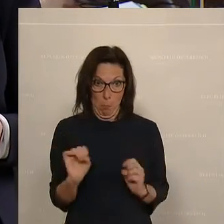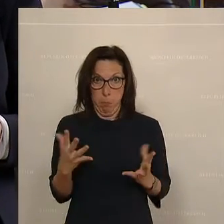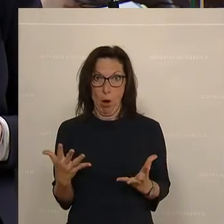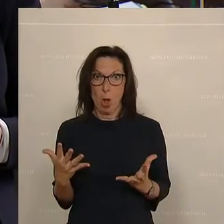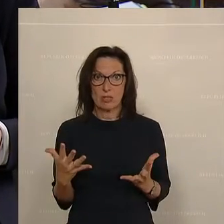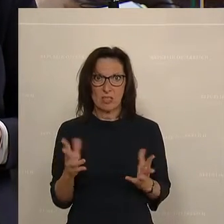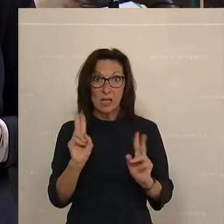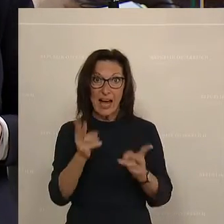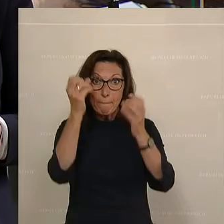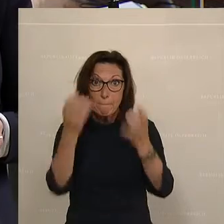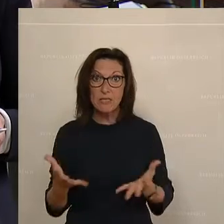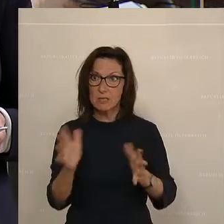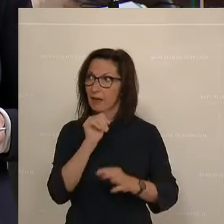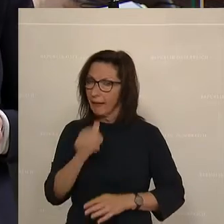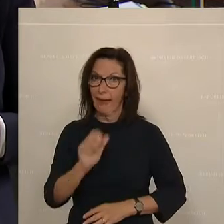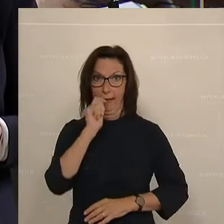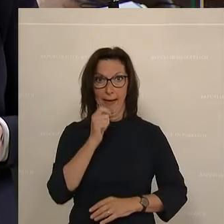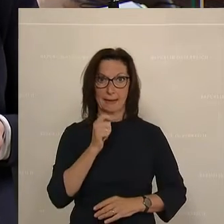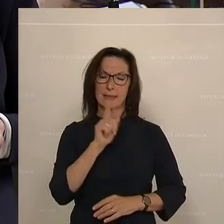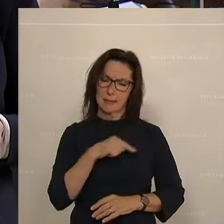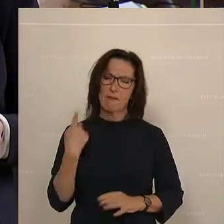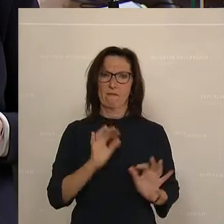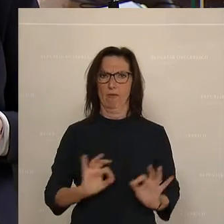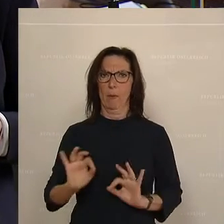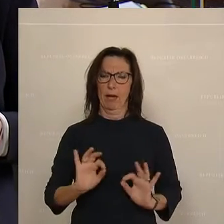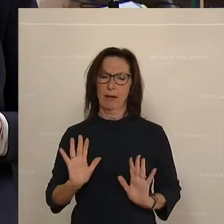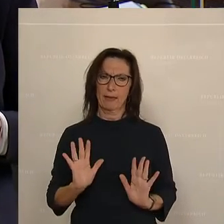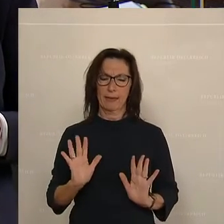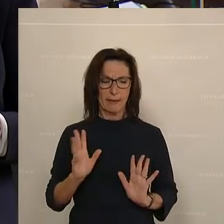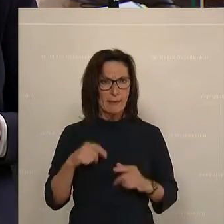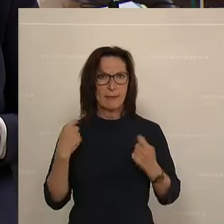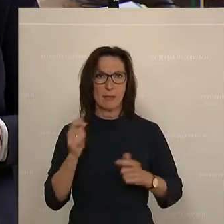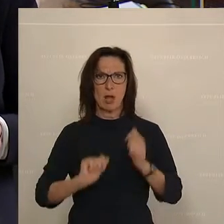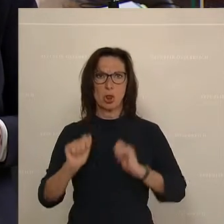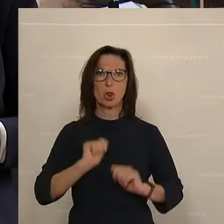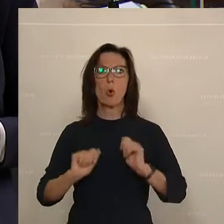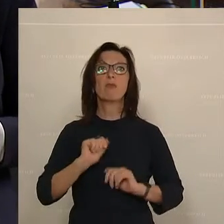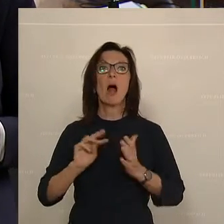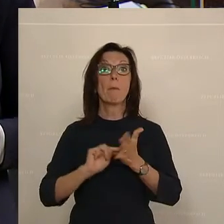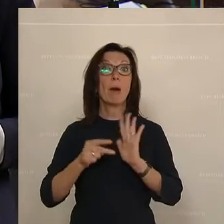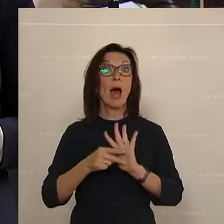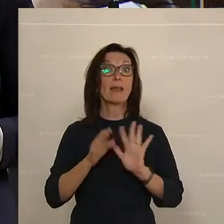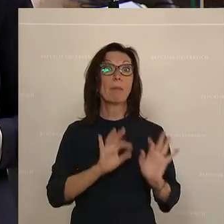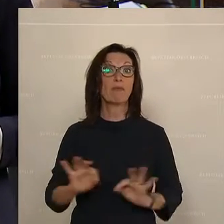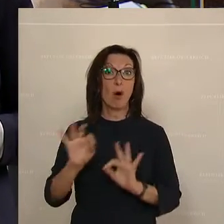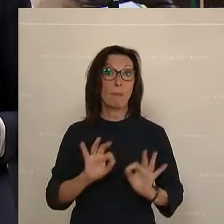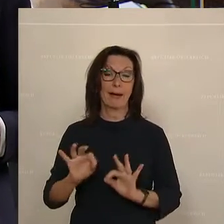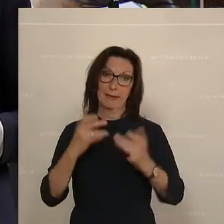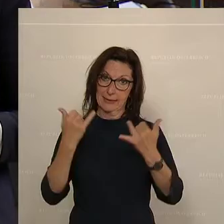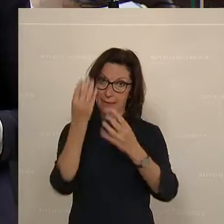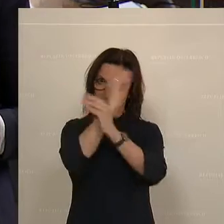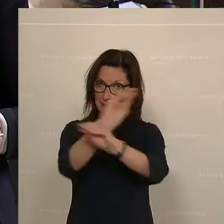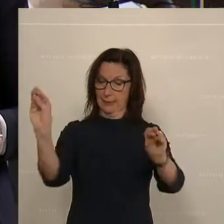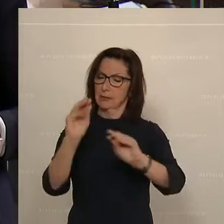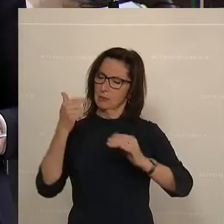ins Auge sehen. Darauf sind wir vorbereitet, dafür haben wir Notfallpläne entwickelt. Aber diese Vorbereitung, auch das an dieser Stelle sehr, sehr